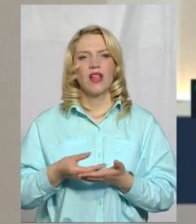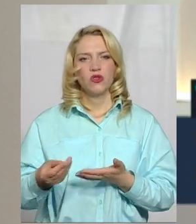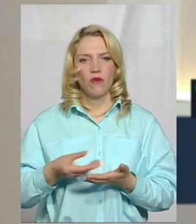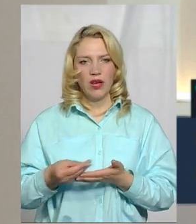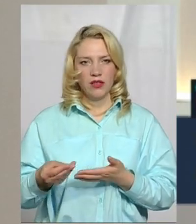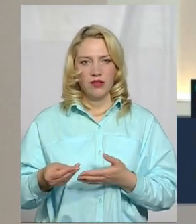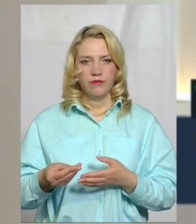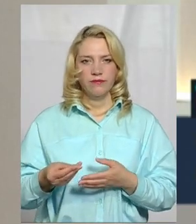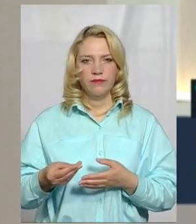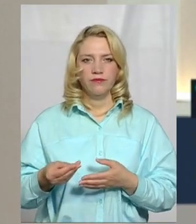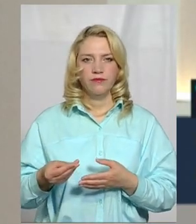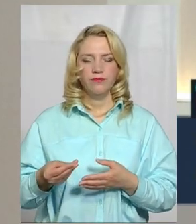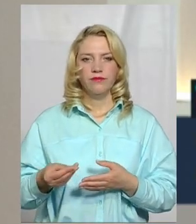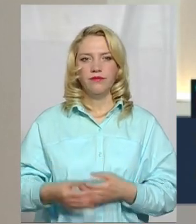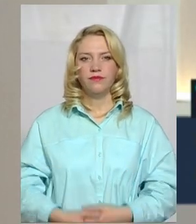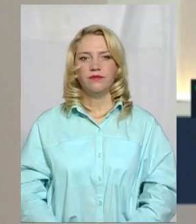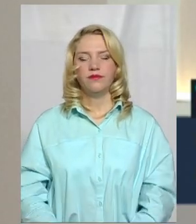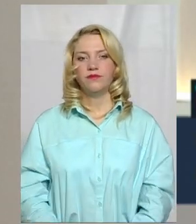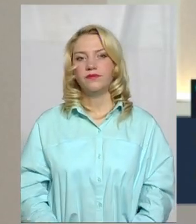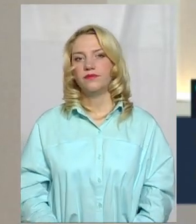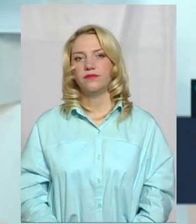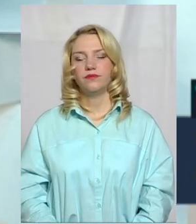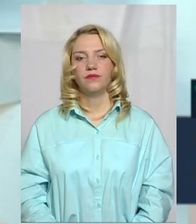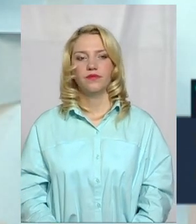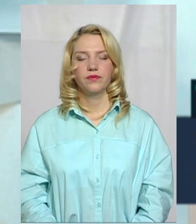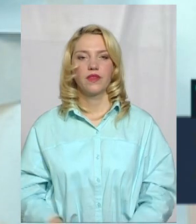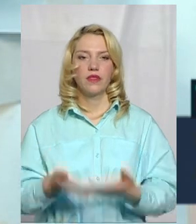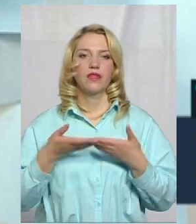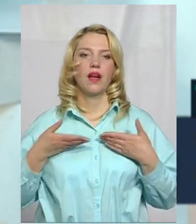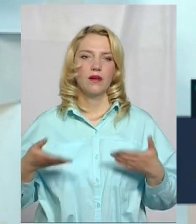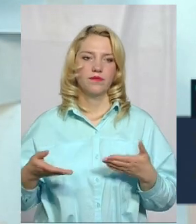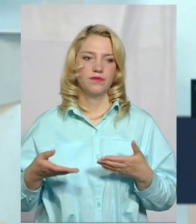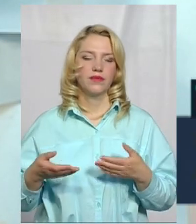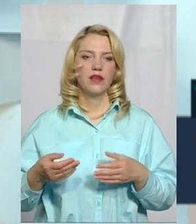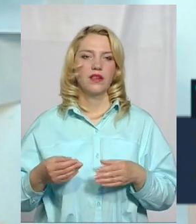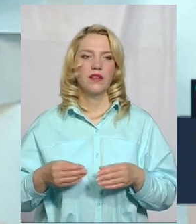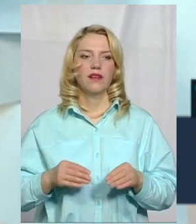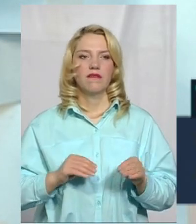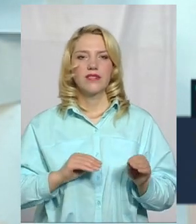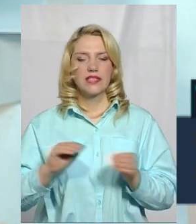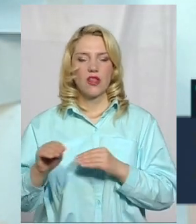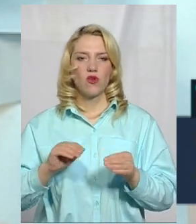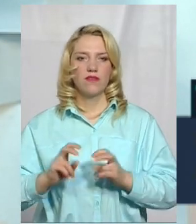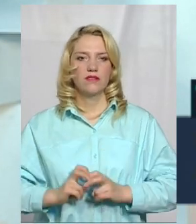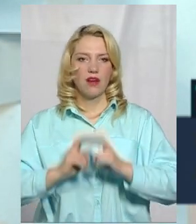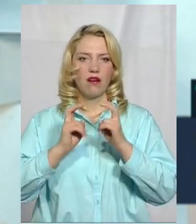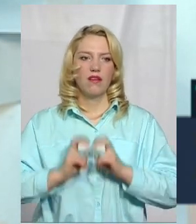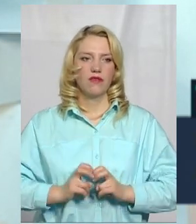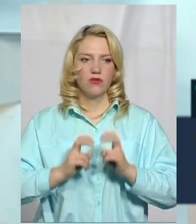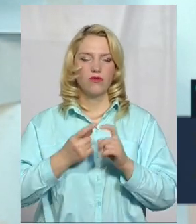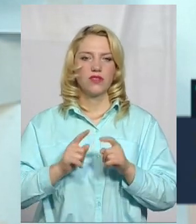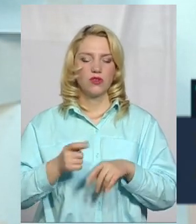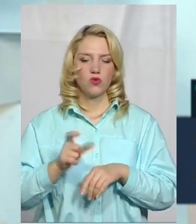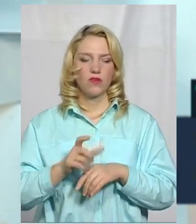нам встановлення ліфту. Це дуже